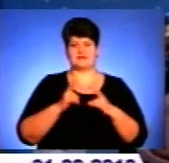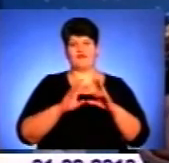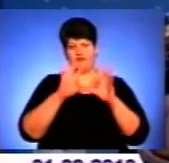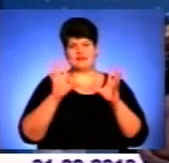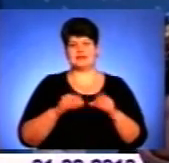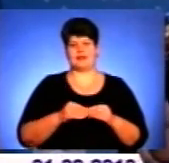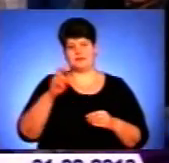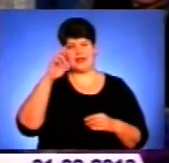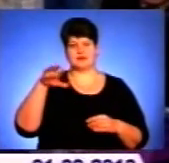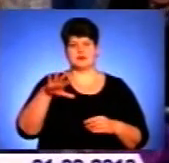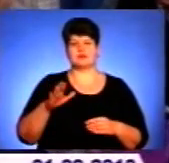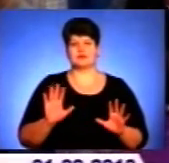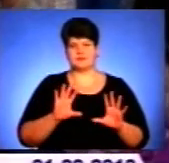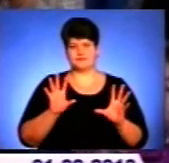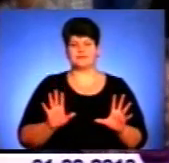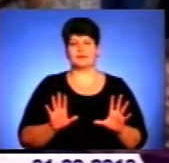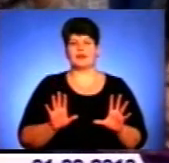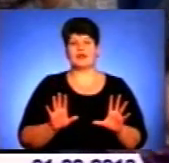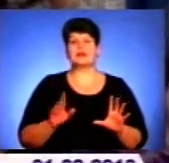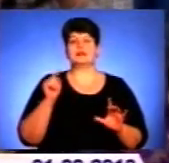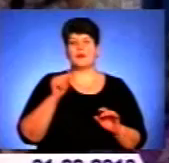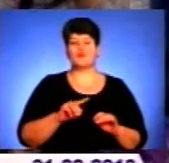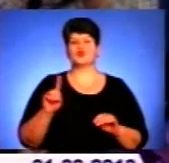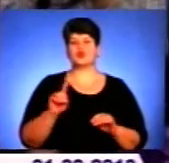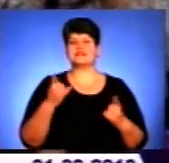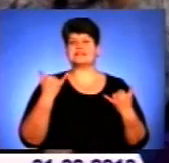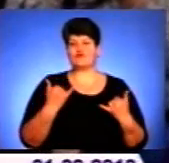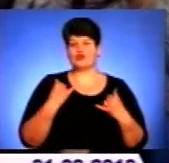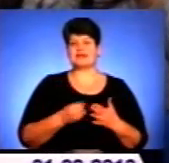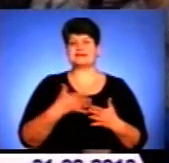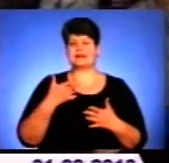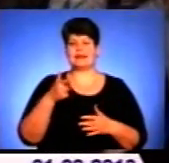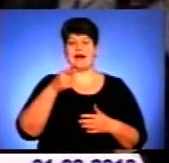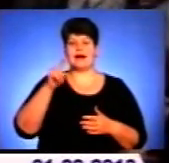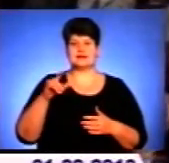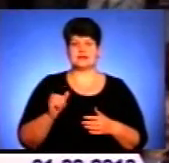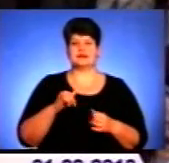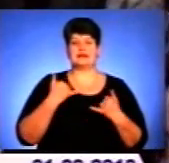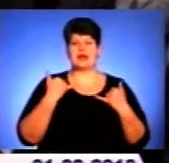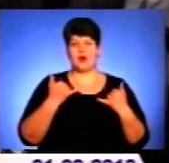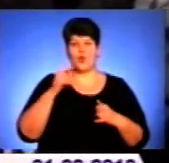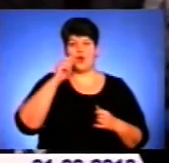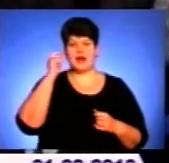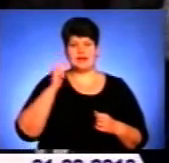країни. Тому що сьогодні ціна газу для України